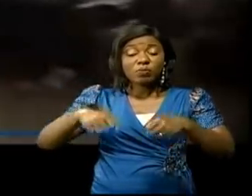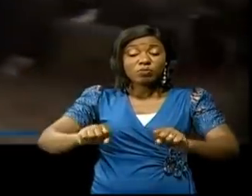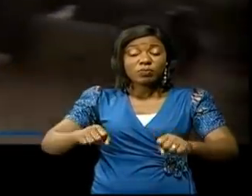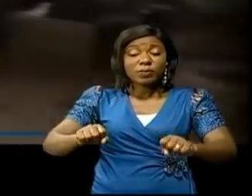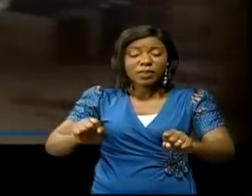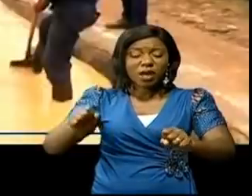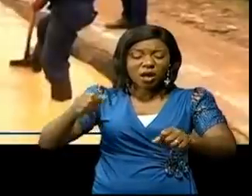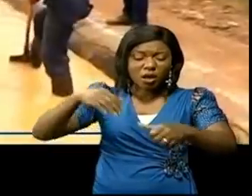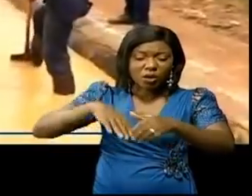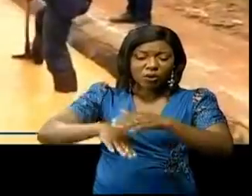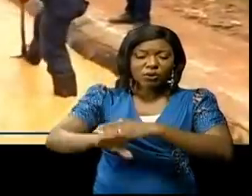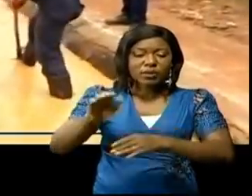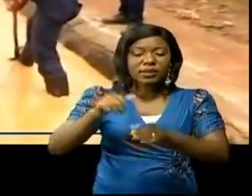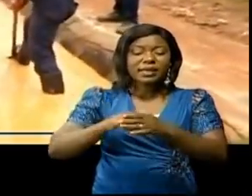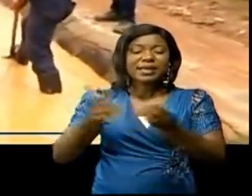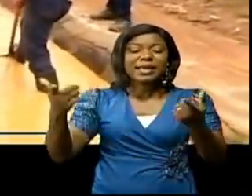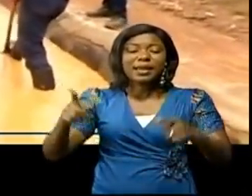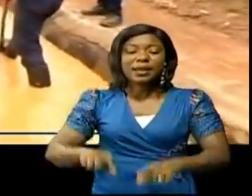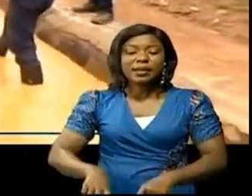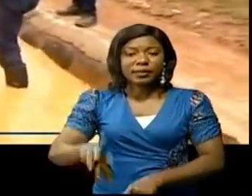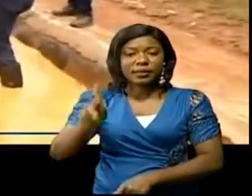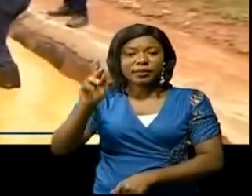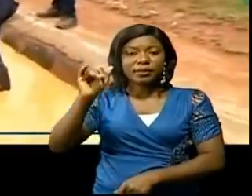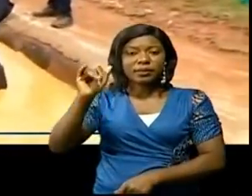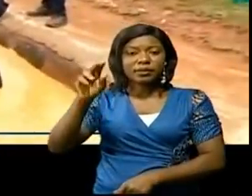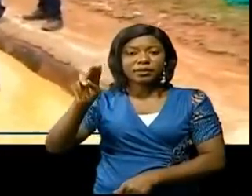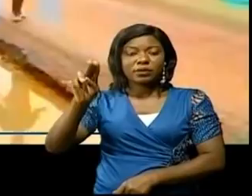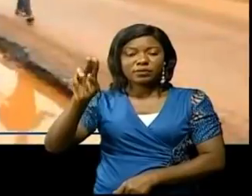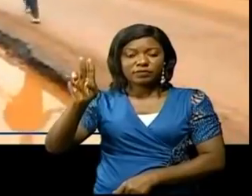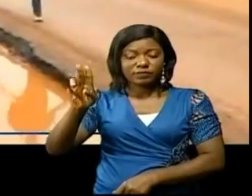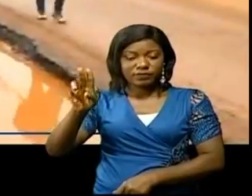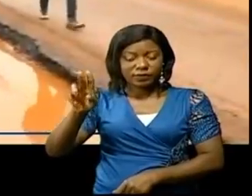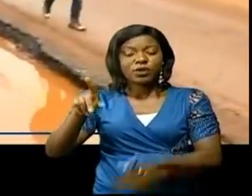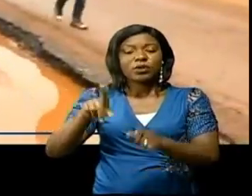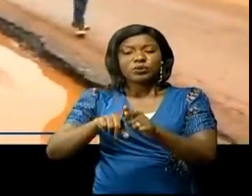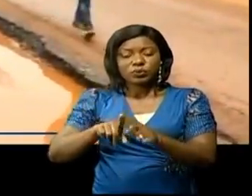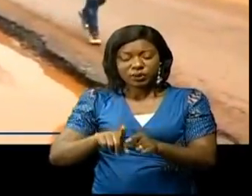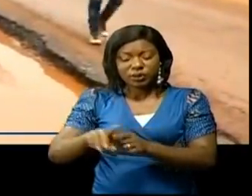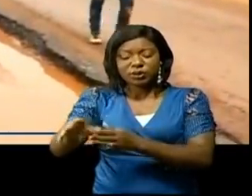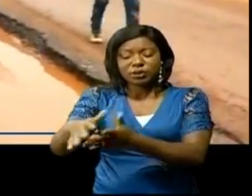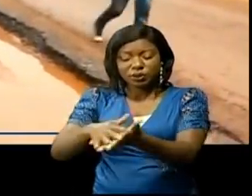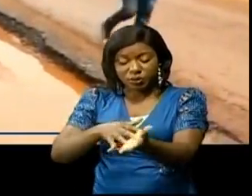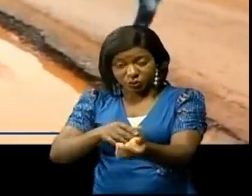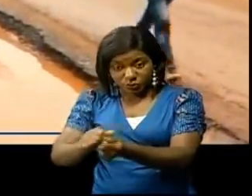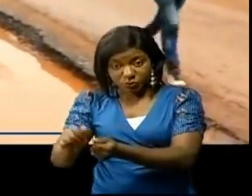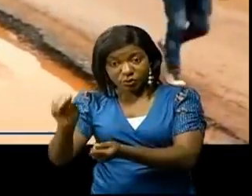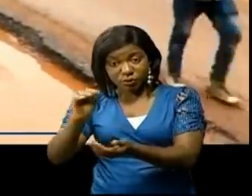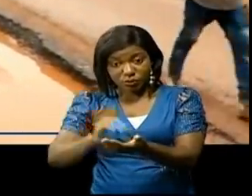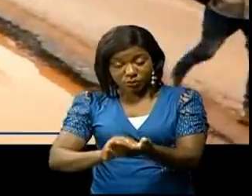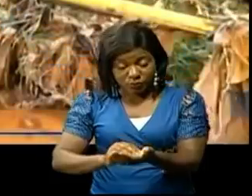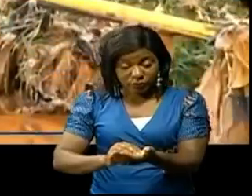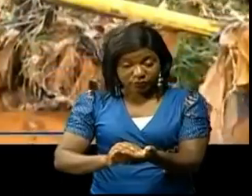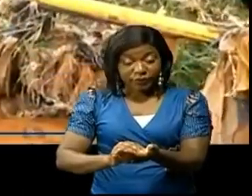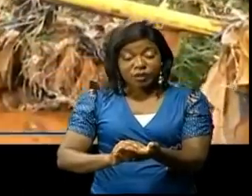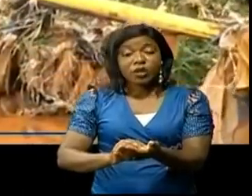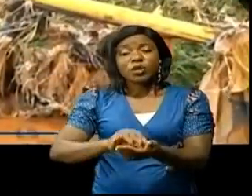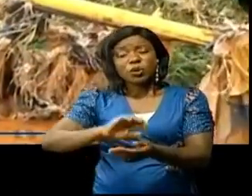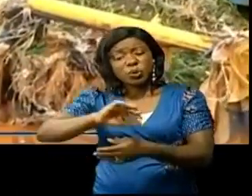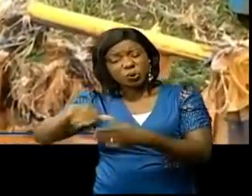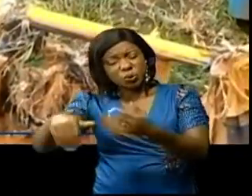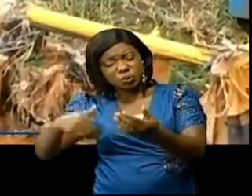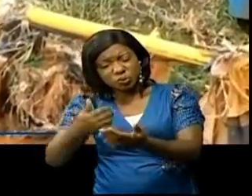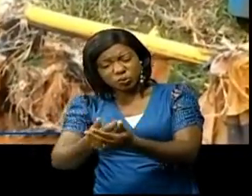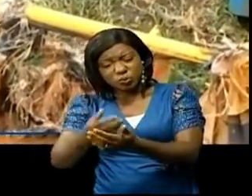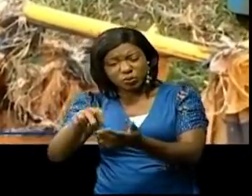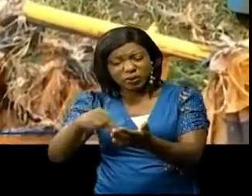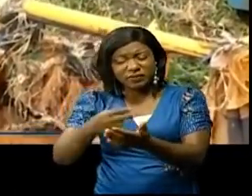le lac Kivu, les tronçons routiers en réhabilitation sur l'avenue industrielle, des nouveaux détruits et même une machine de l'office de voirie et drainage renversée